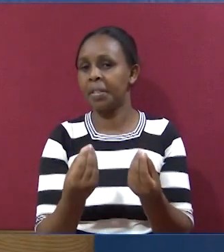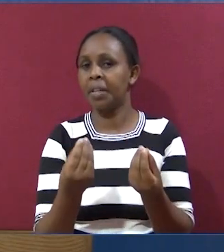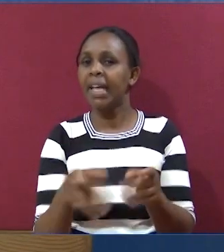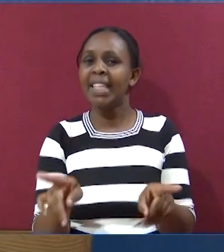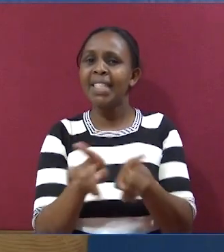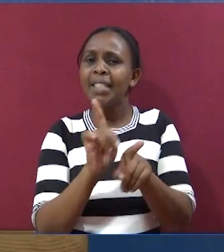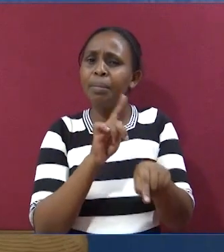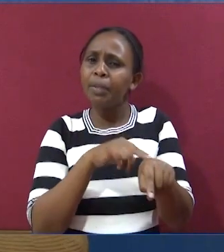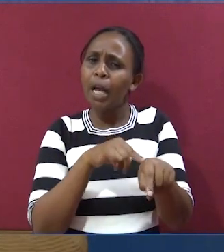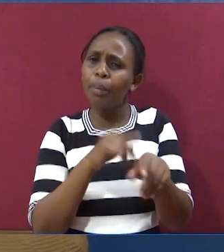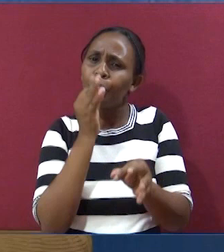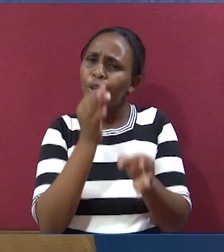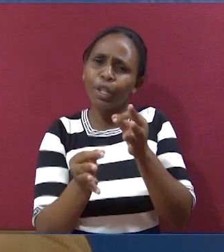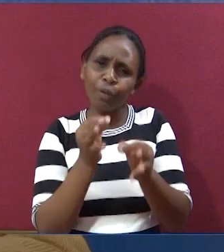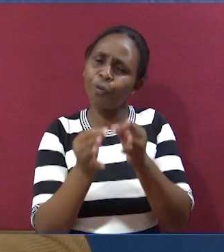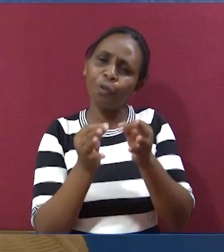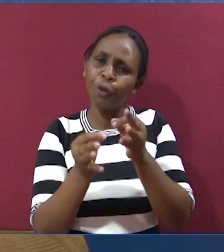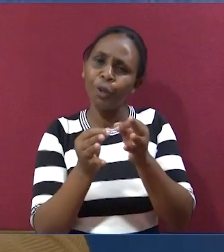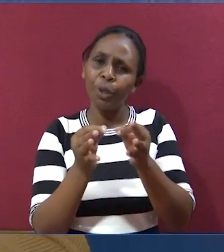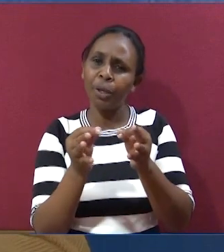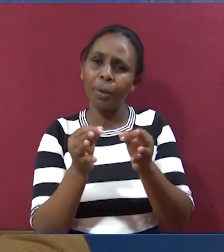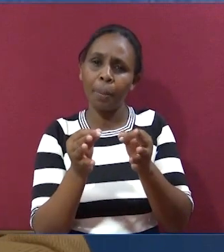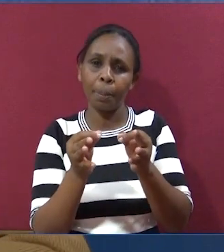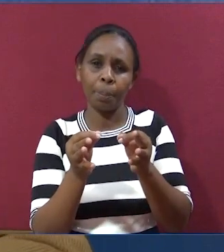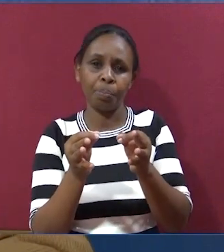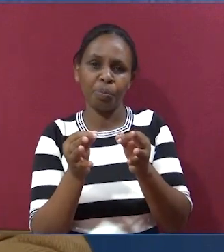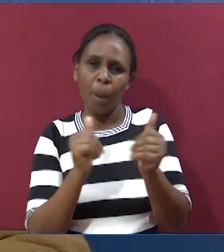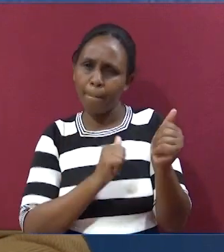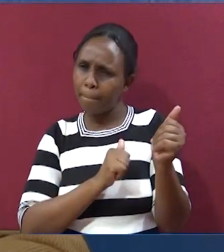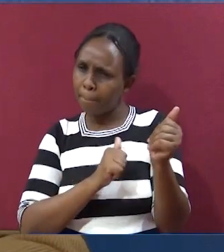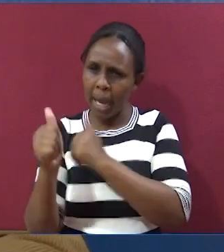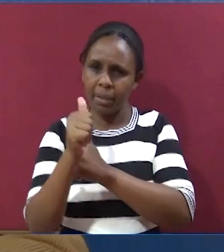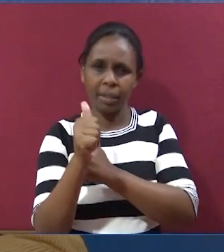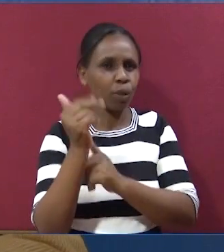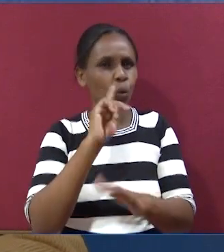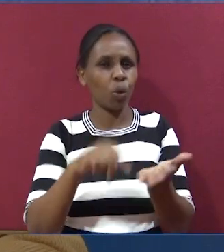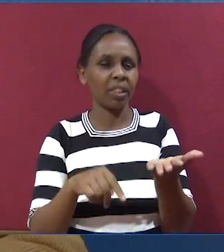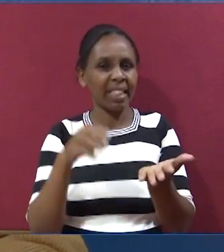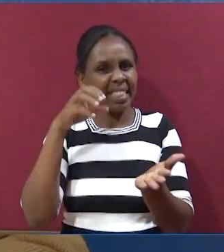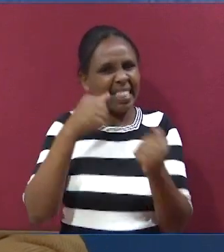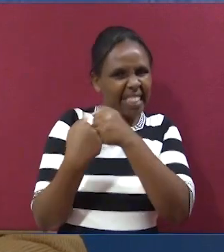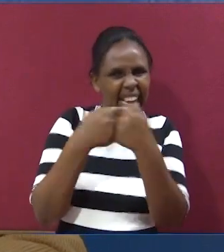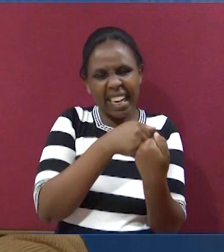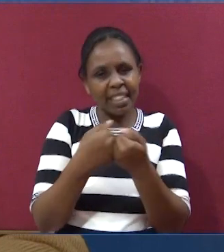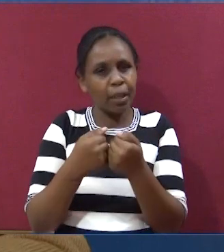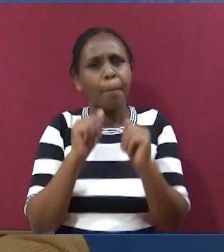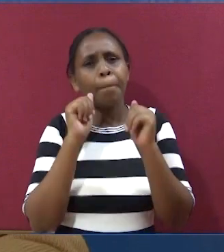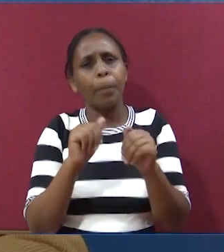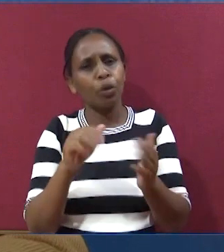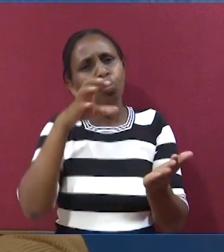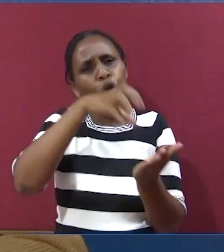ni raisi. Ata kama umeweza kuwa umepitia nini?